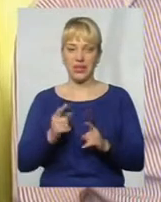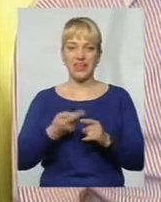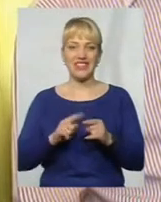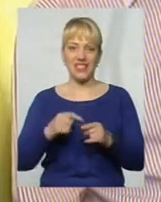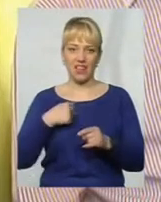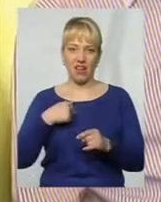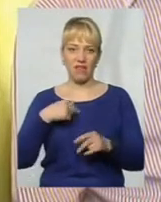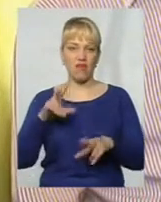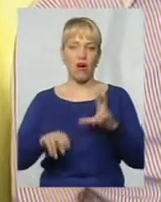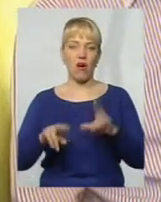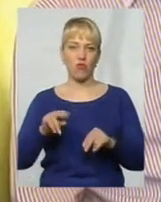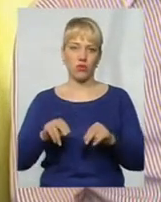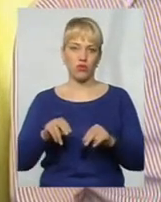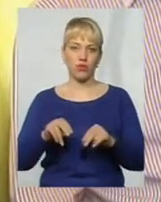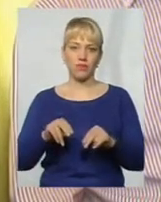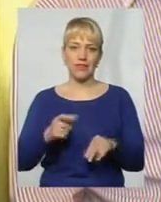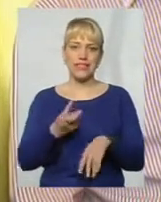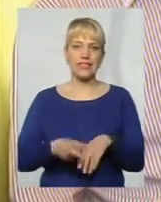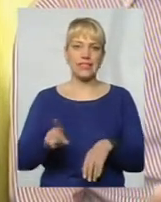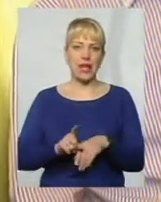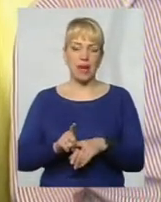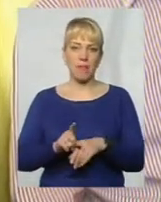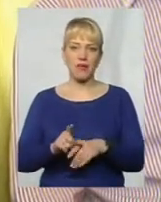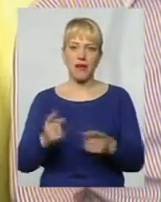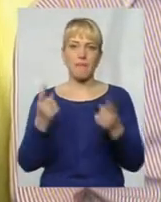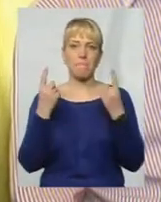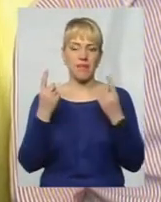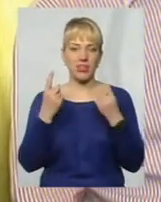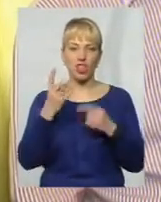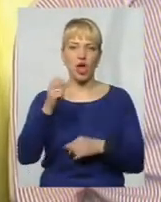рахую, найбільше, на російському мові, як преступлення.